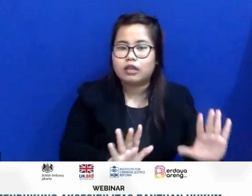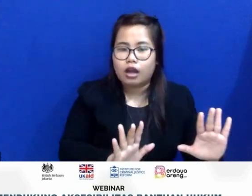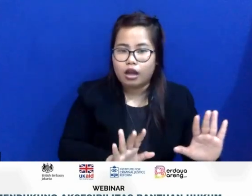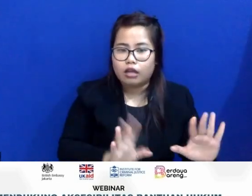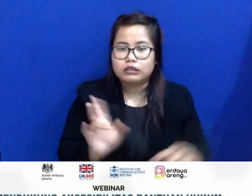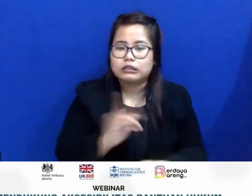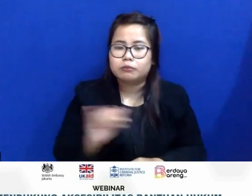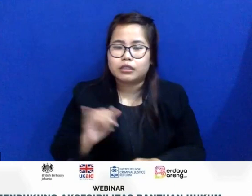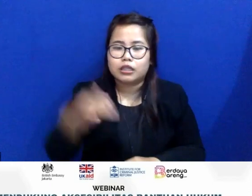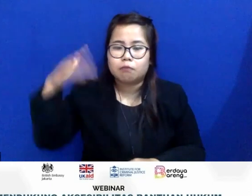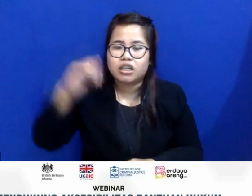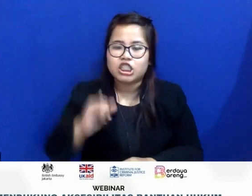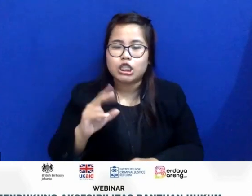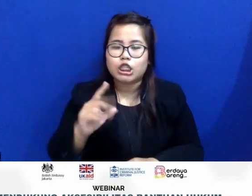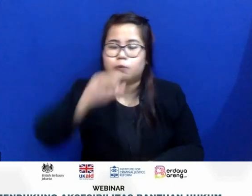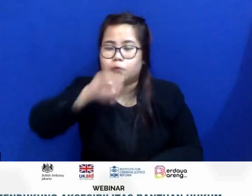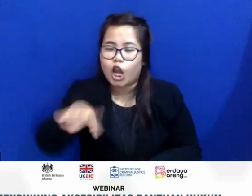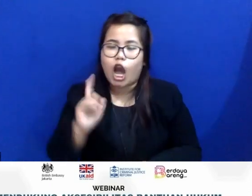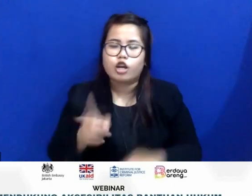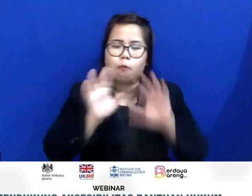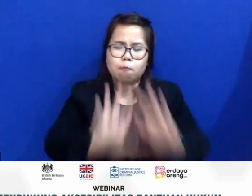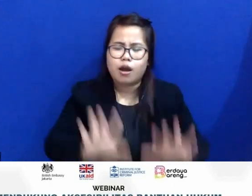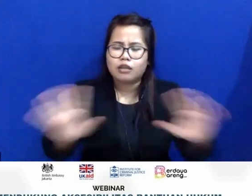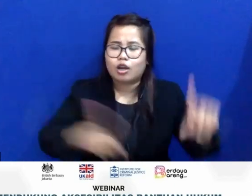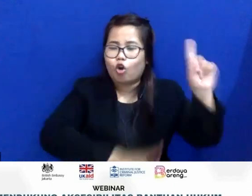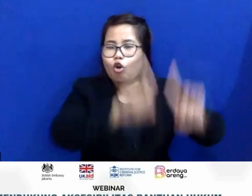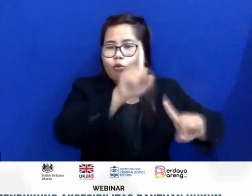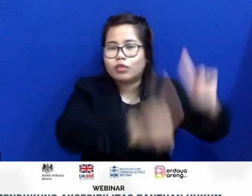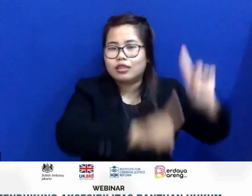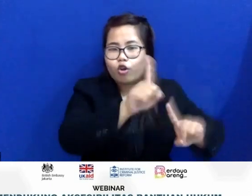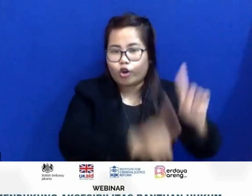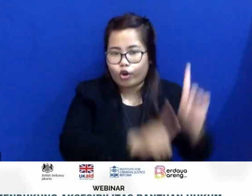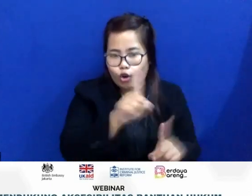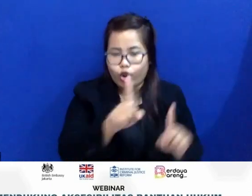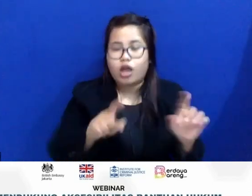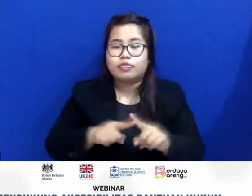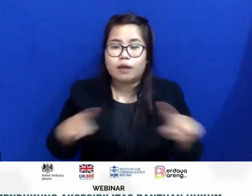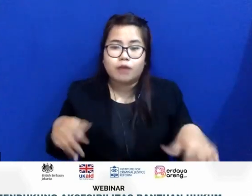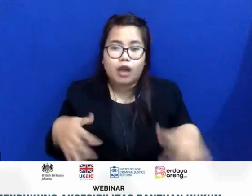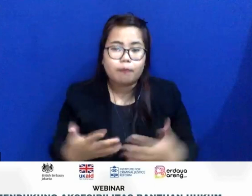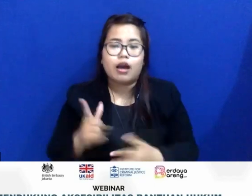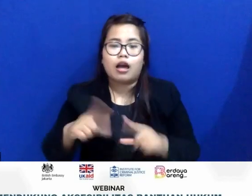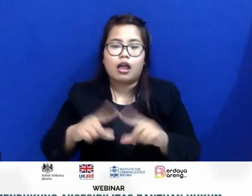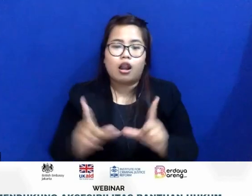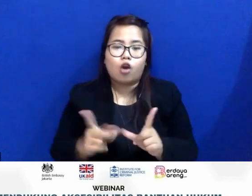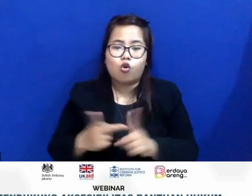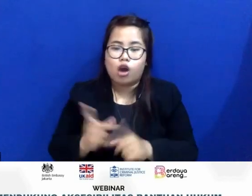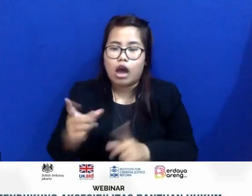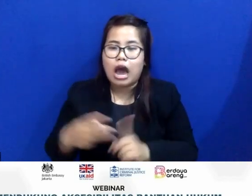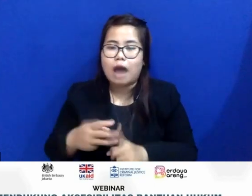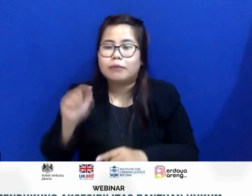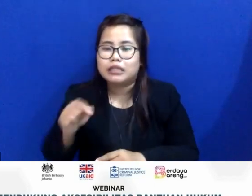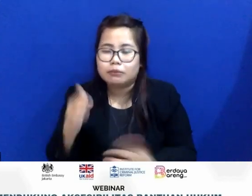seperti mas Ir bilang tadi sudah ada banyak kompetiternya tetapi lawab ini betul-betul